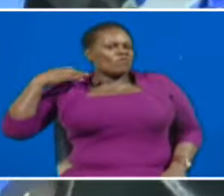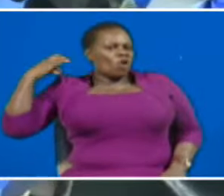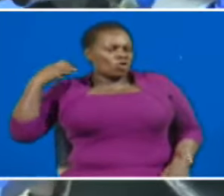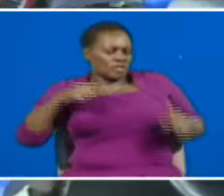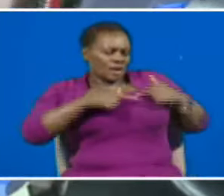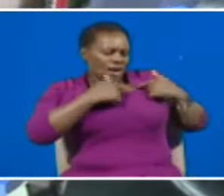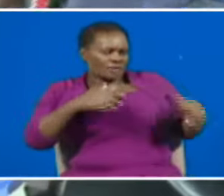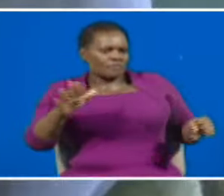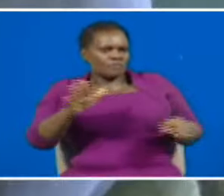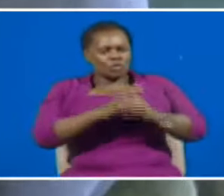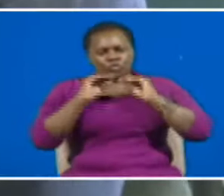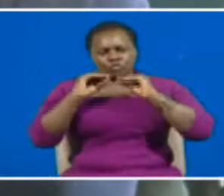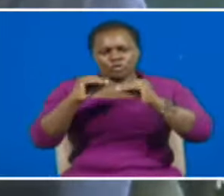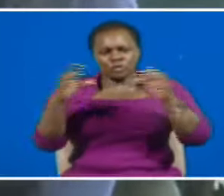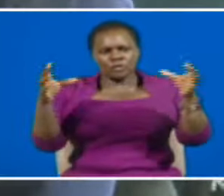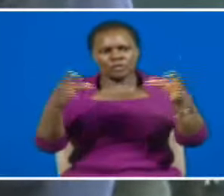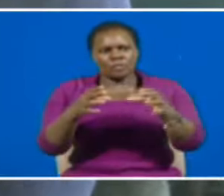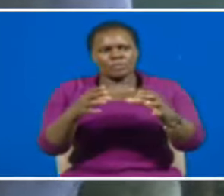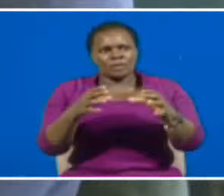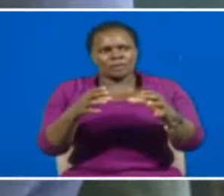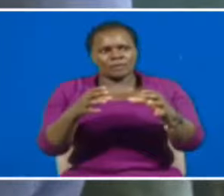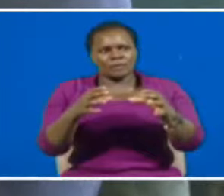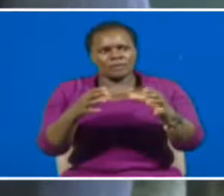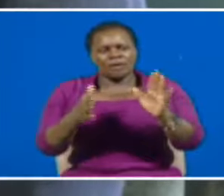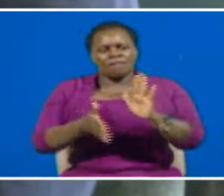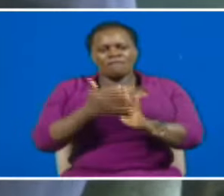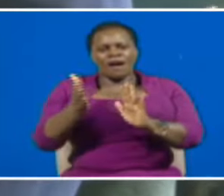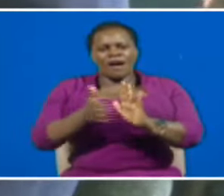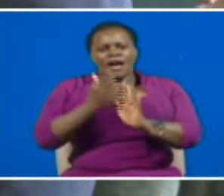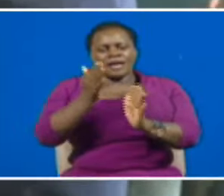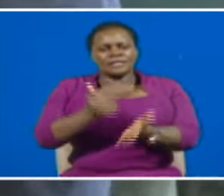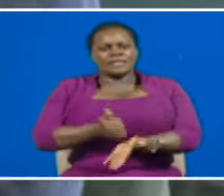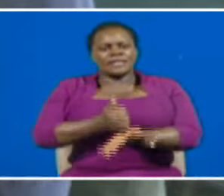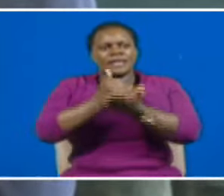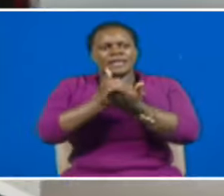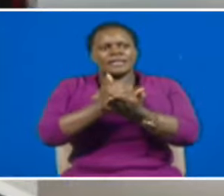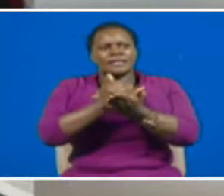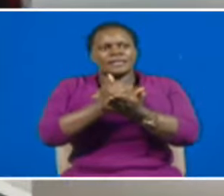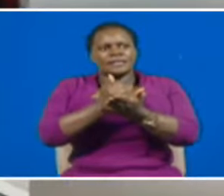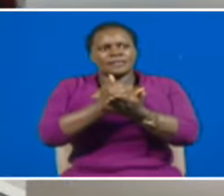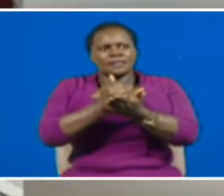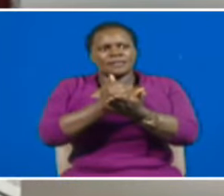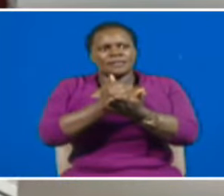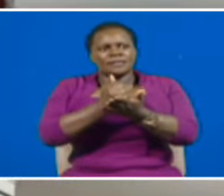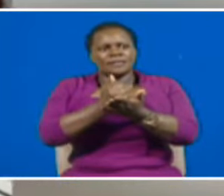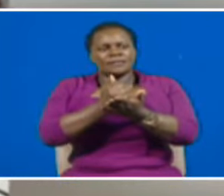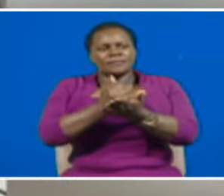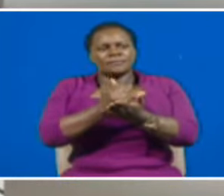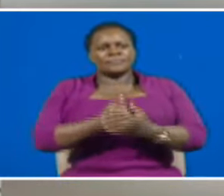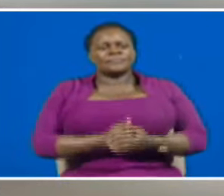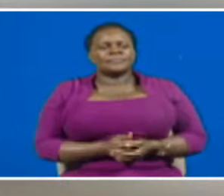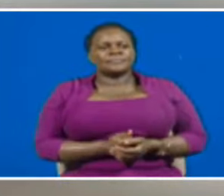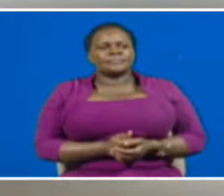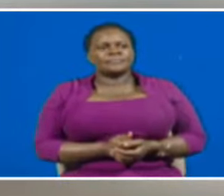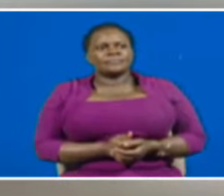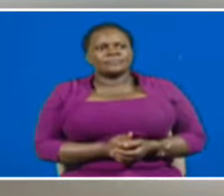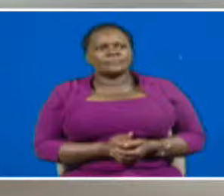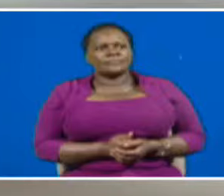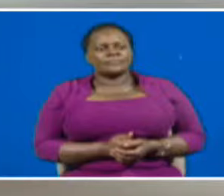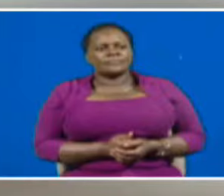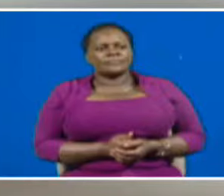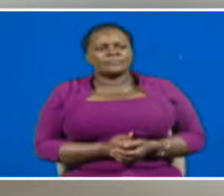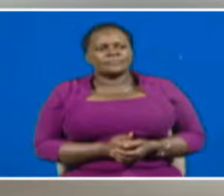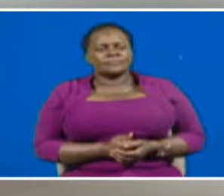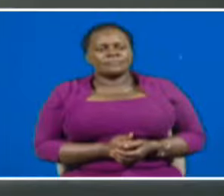kiwote kuelimisha jamiku sumuimu wa huduma ya kwanza. Awali aki hudumu kwenye mbulenzi. Iye kitu nafanya